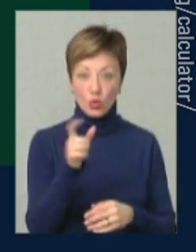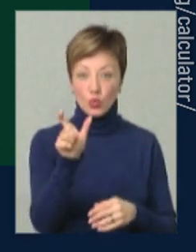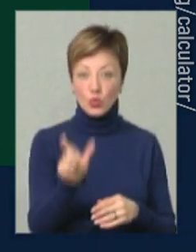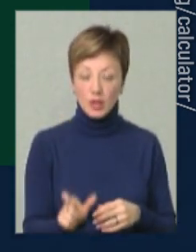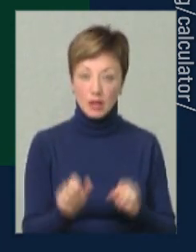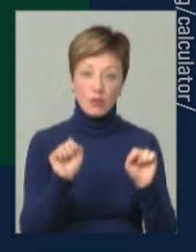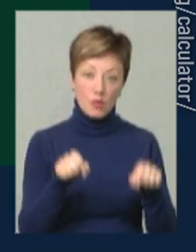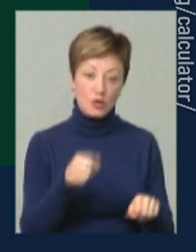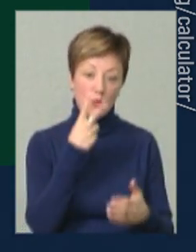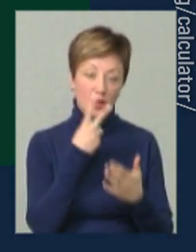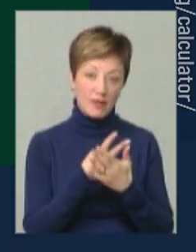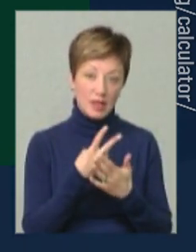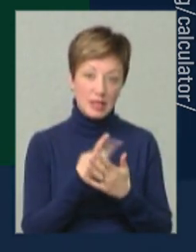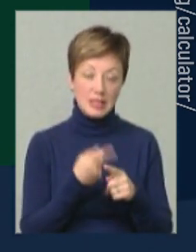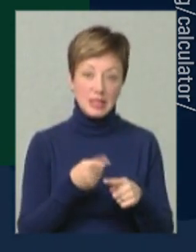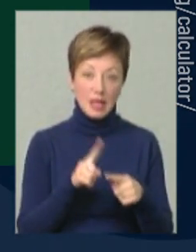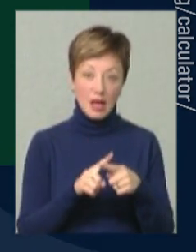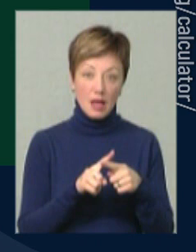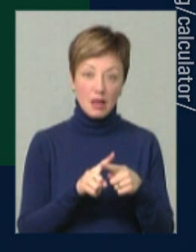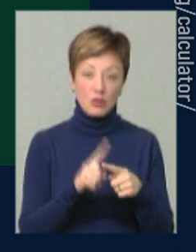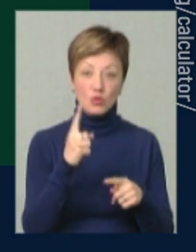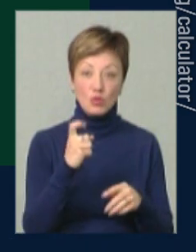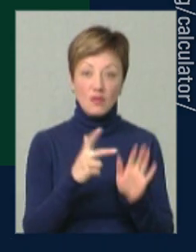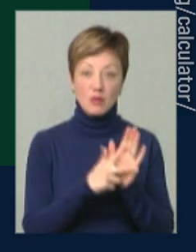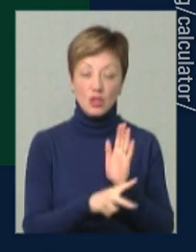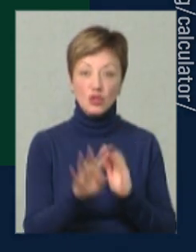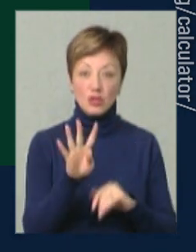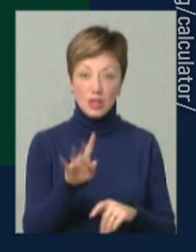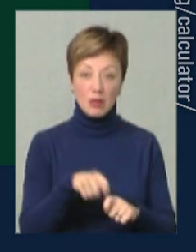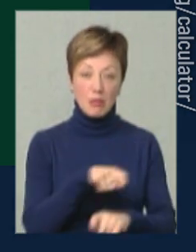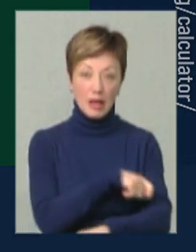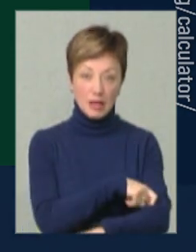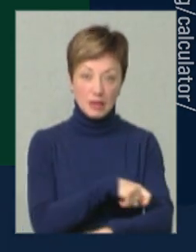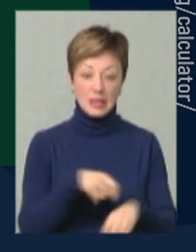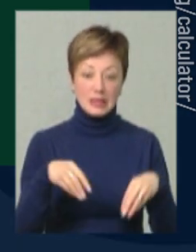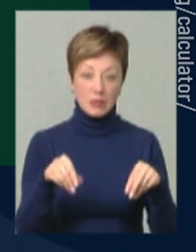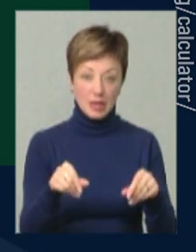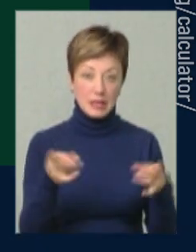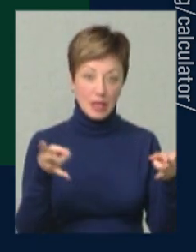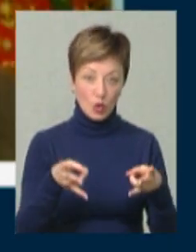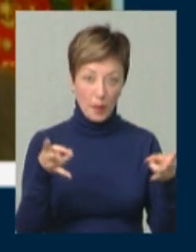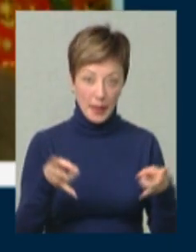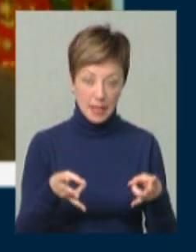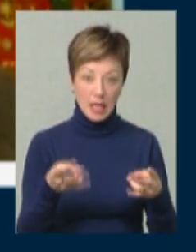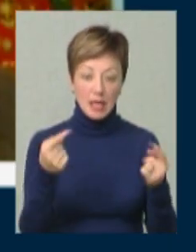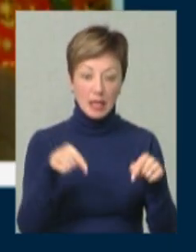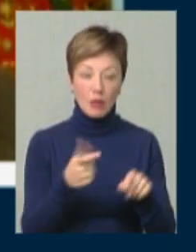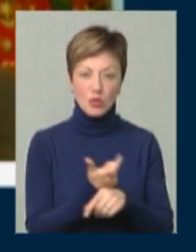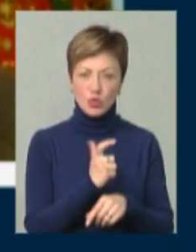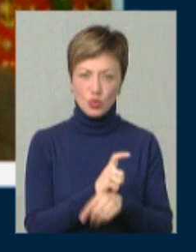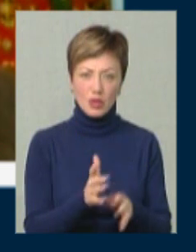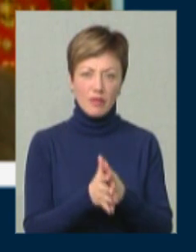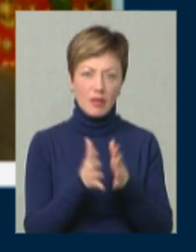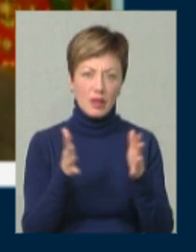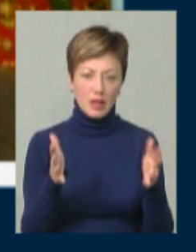людину можна подивитись, то це всього 184 квадратних метри землі знадобиться. І там дуже такий